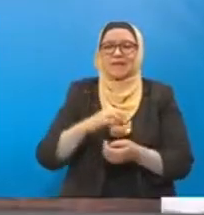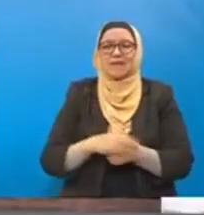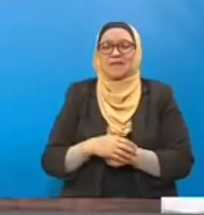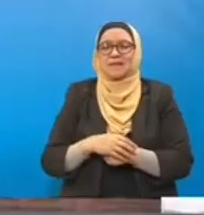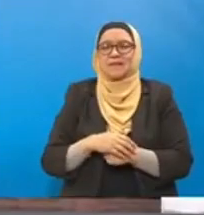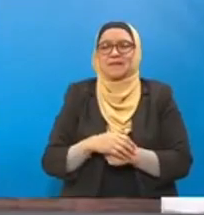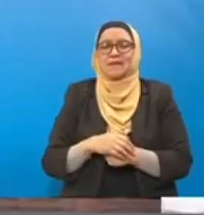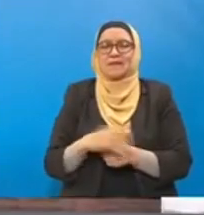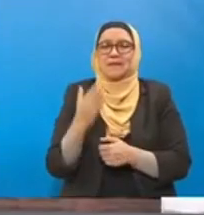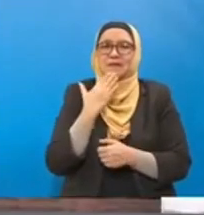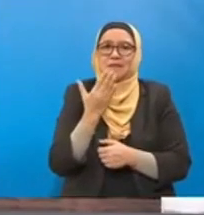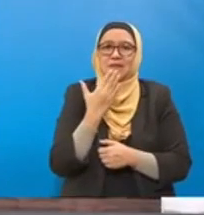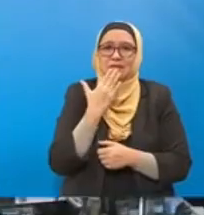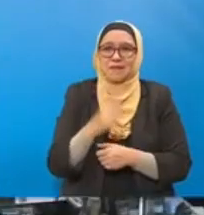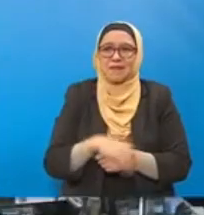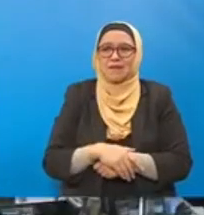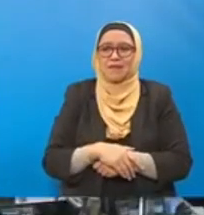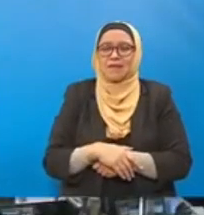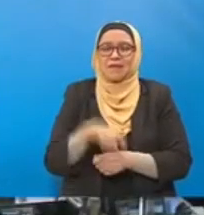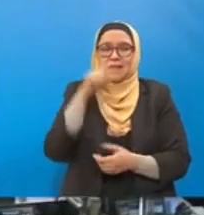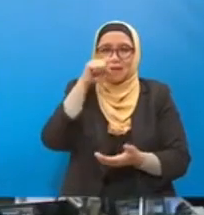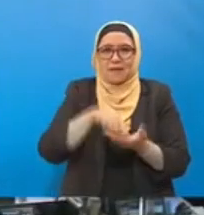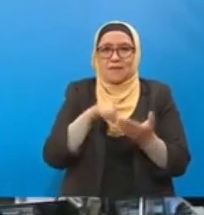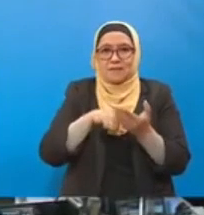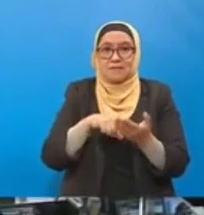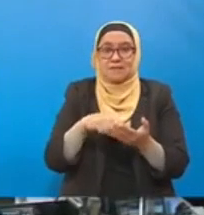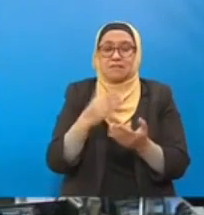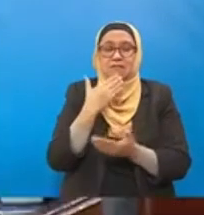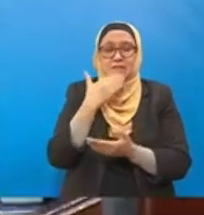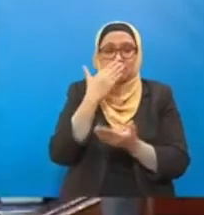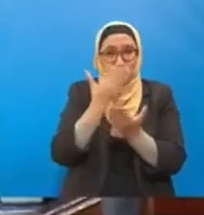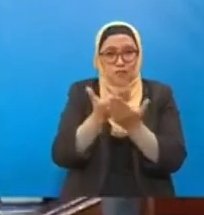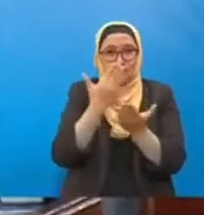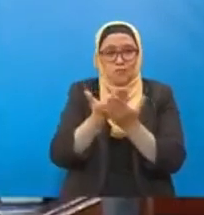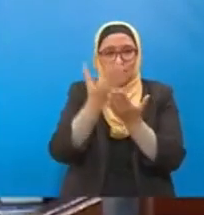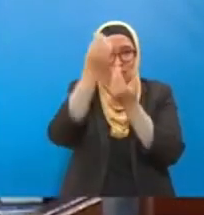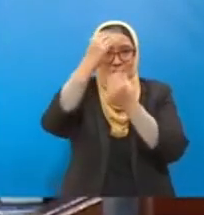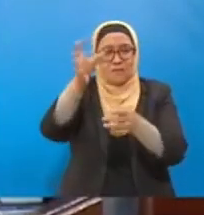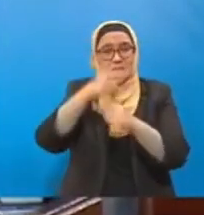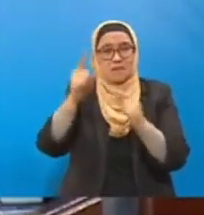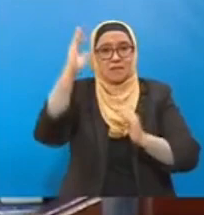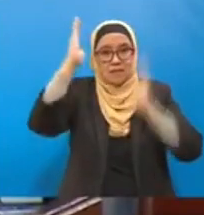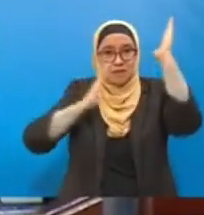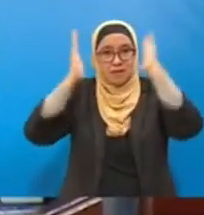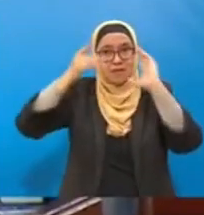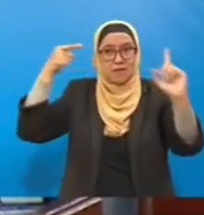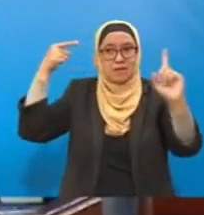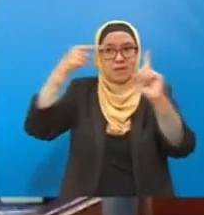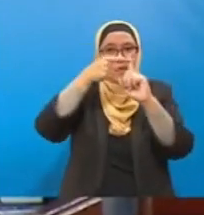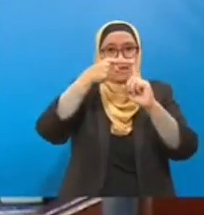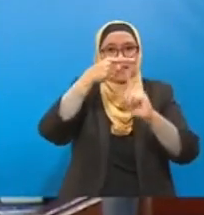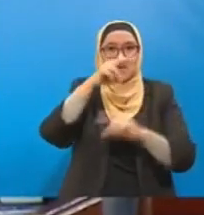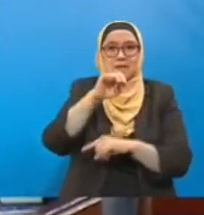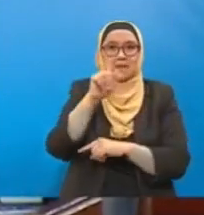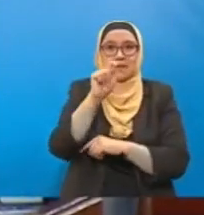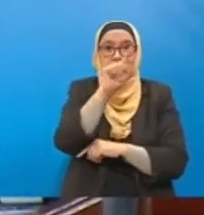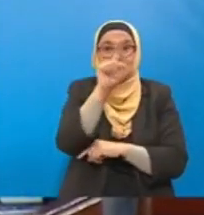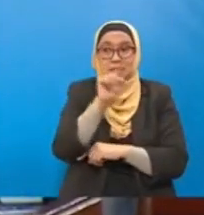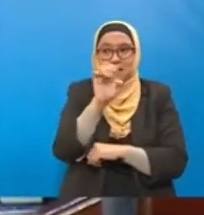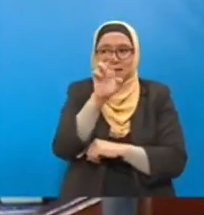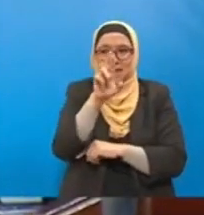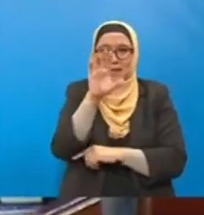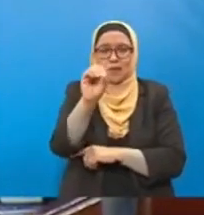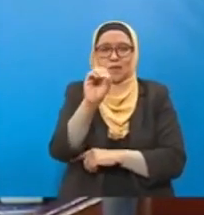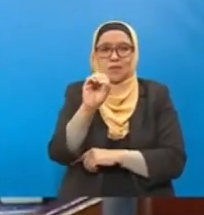Terima kasih. Ini adalah berita baik di mana Malaysia akan ada net zero karbon target. Tetapi saya nak ambil satu